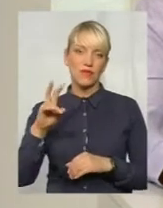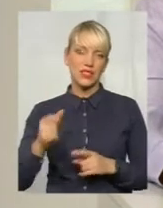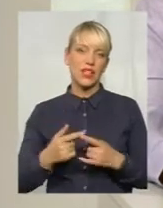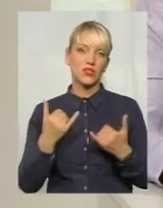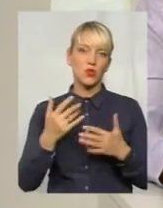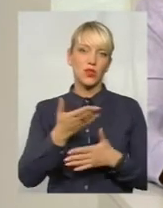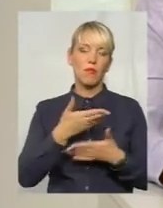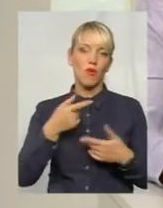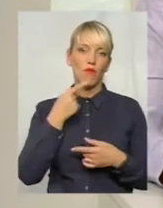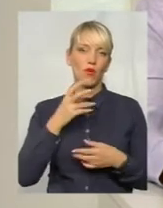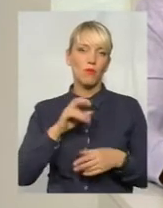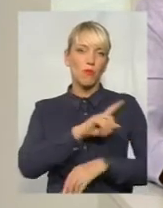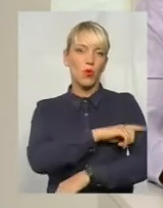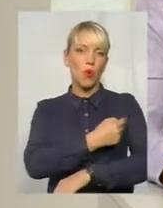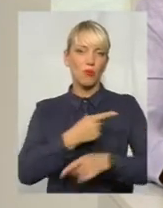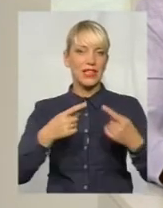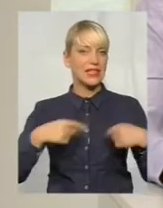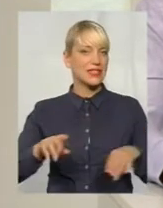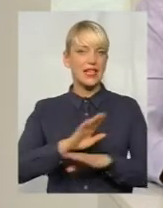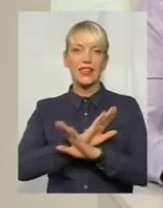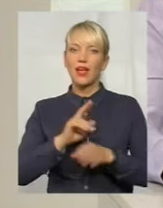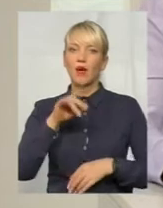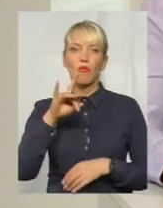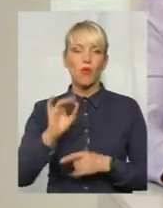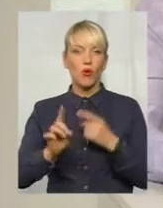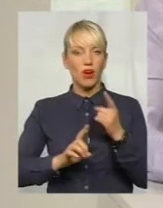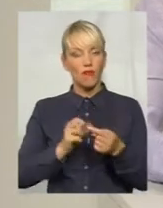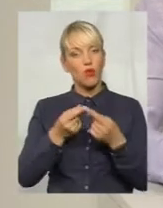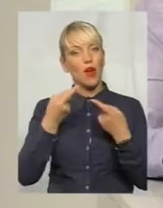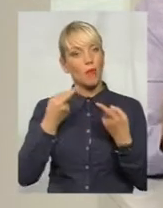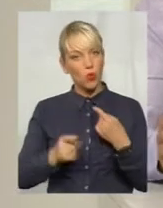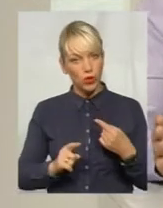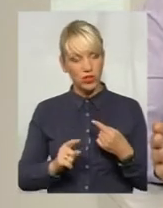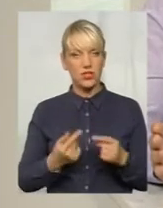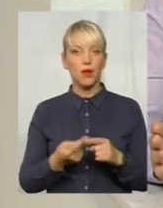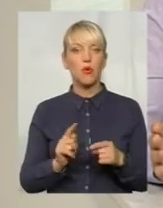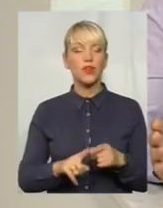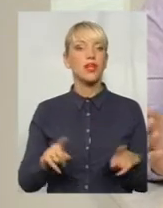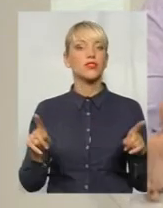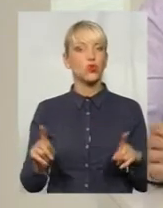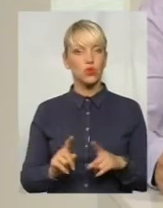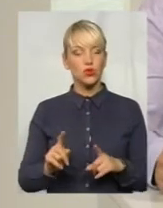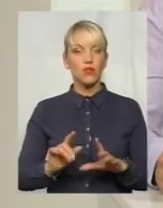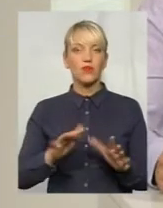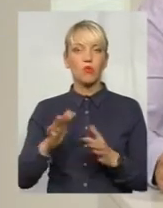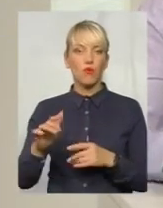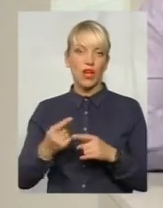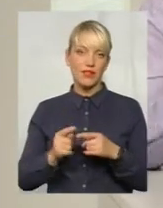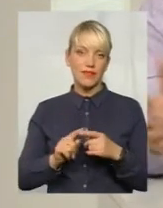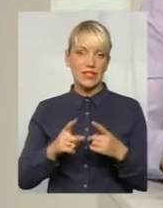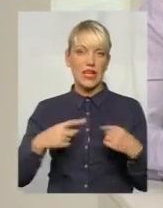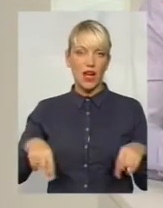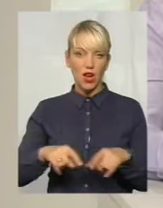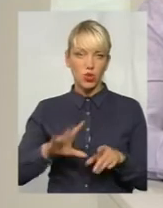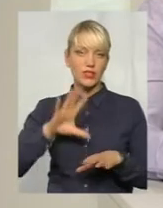знову говоримо про медицину, але не про реформу, а про дещо інше. Про те, що відбувається всі галузі, але взагалі